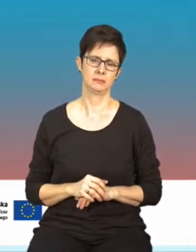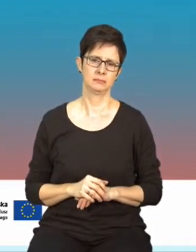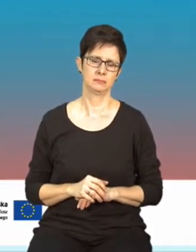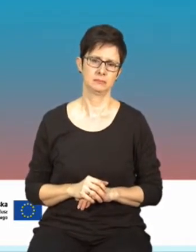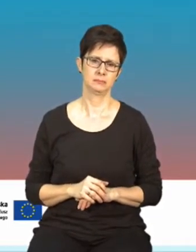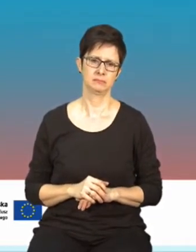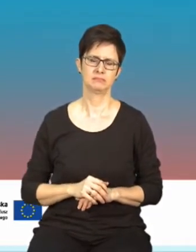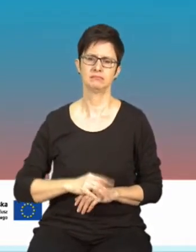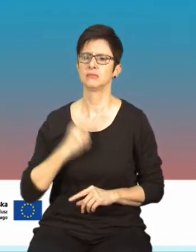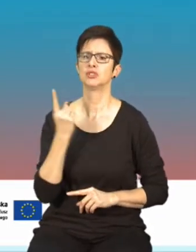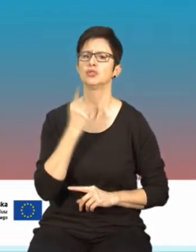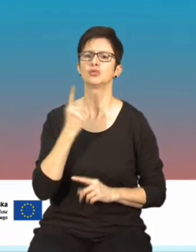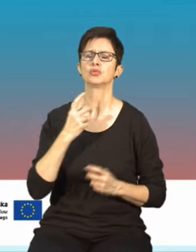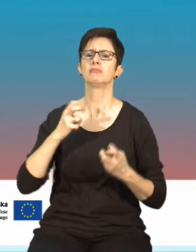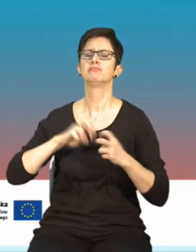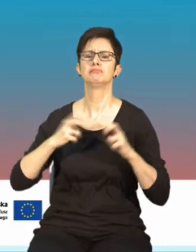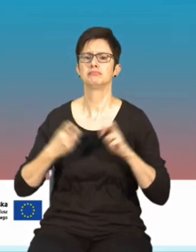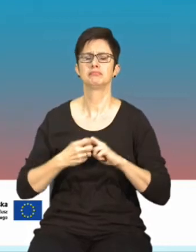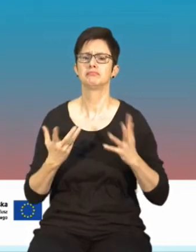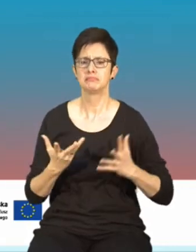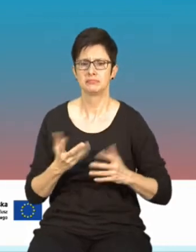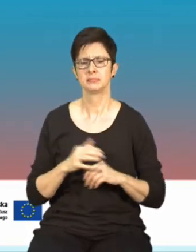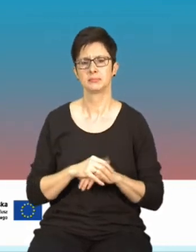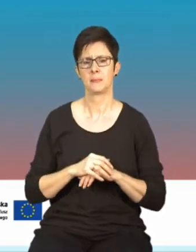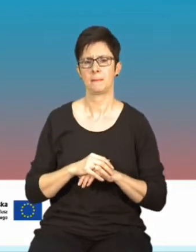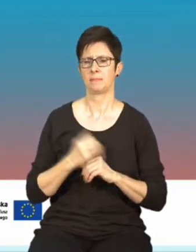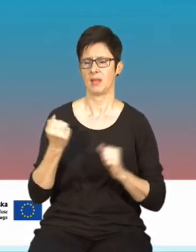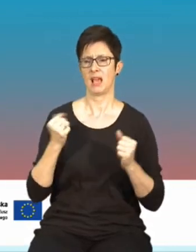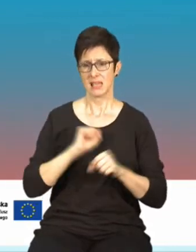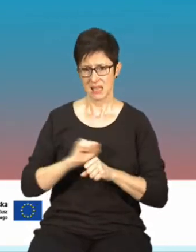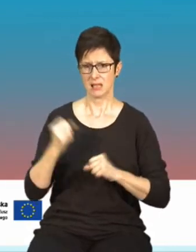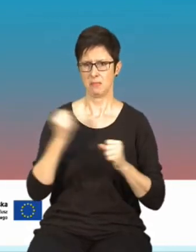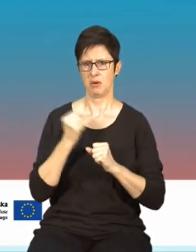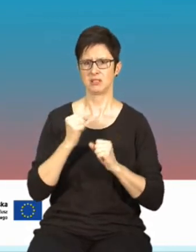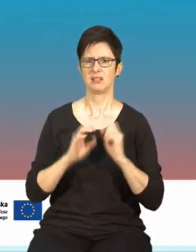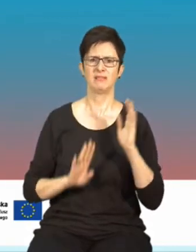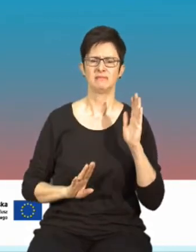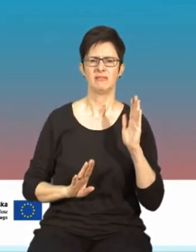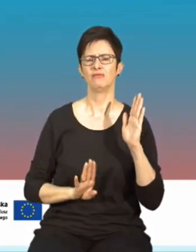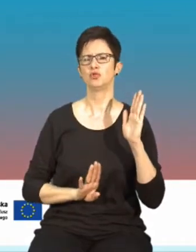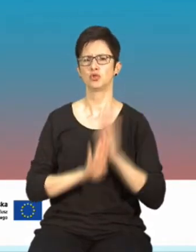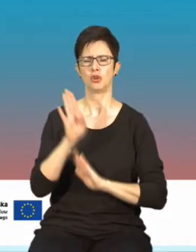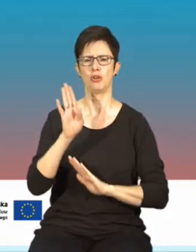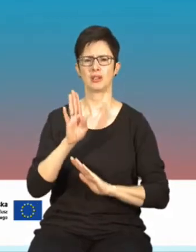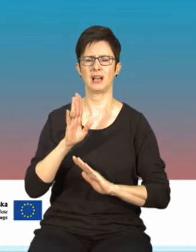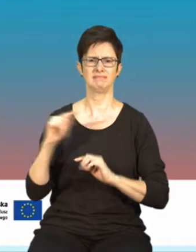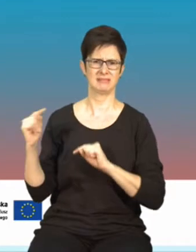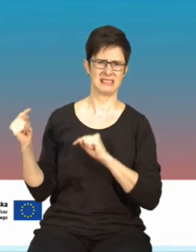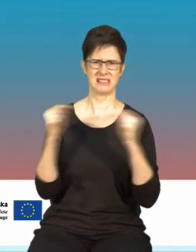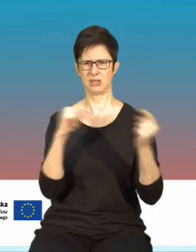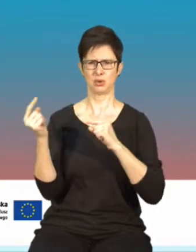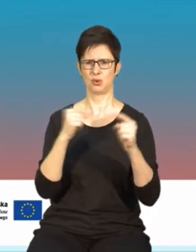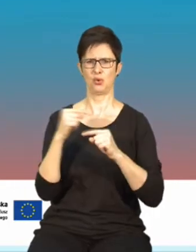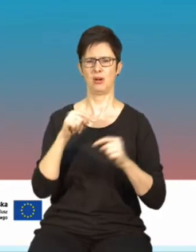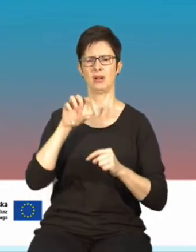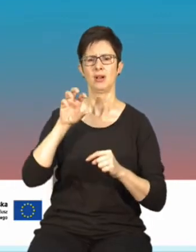Dodatkowe trudności, z którymi musimy się zmierzyć, to jest bardzo wysoka temperatura dyskusji o polu elektromagnetycznym.